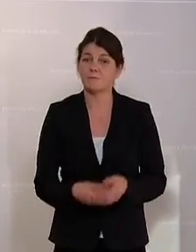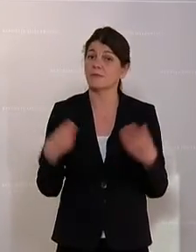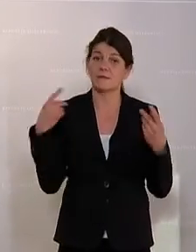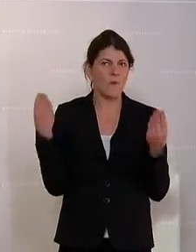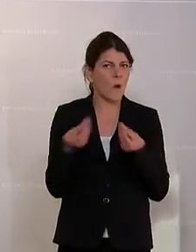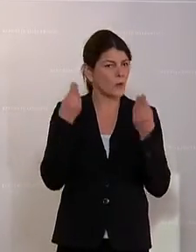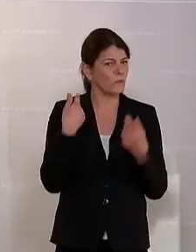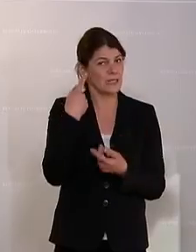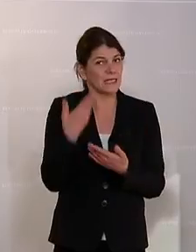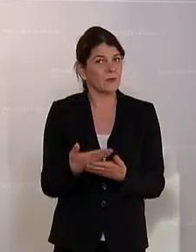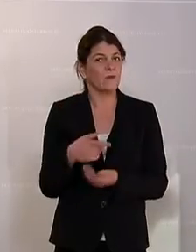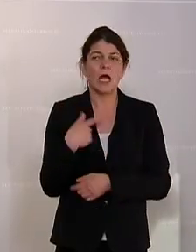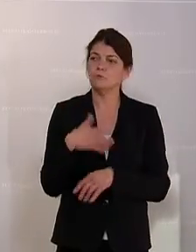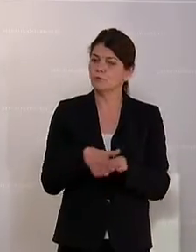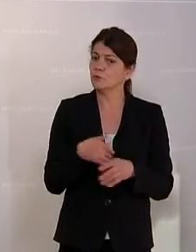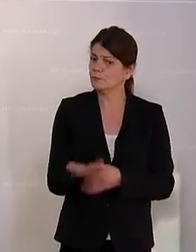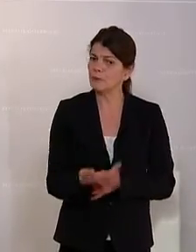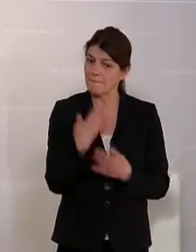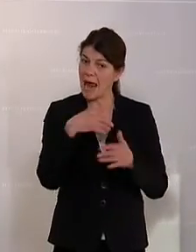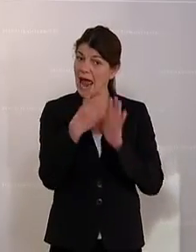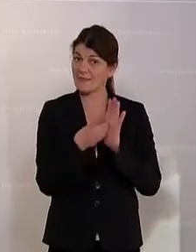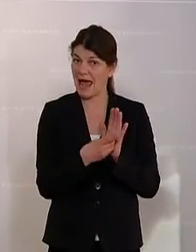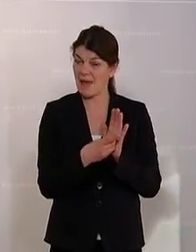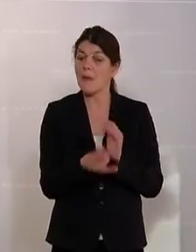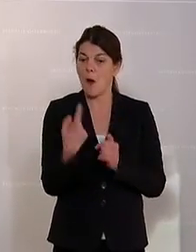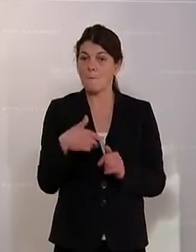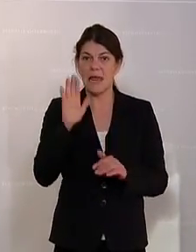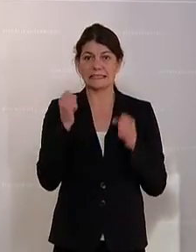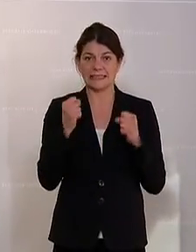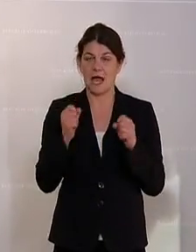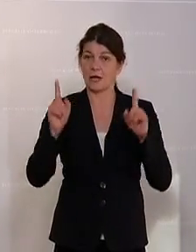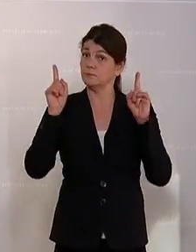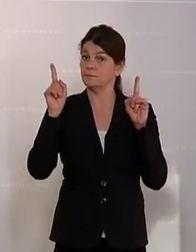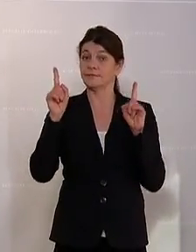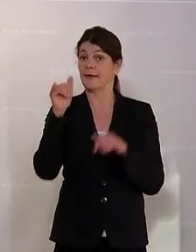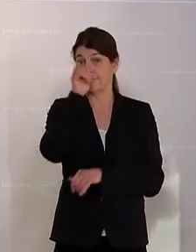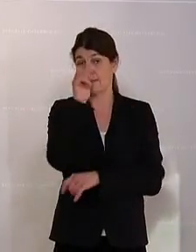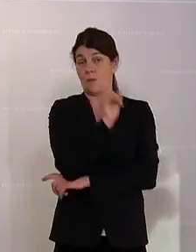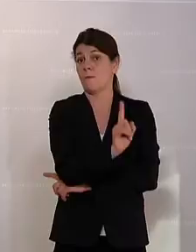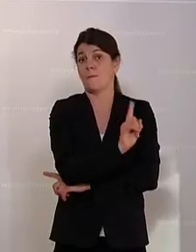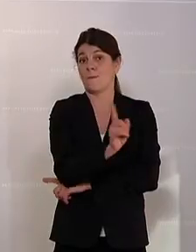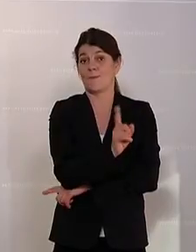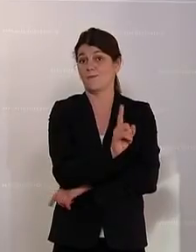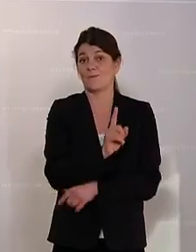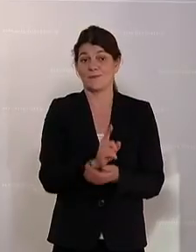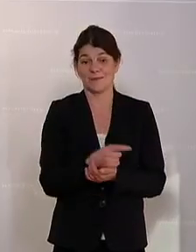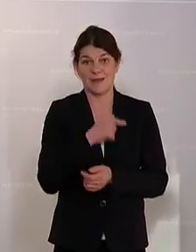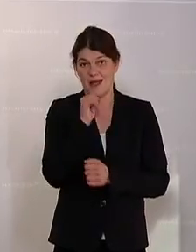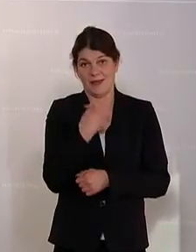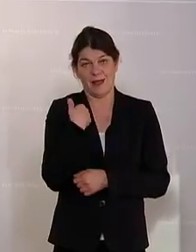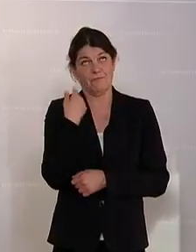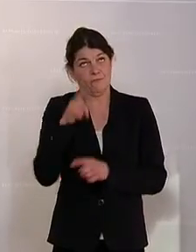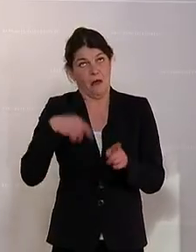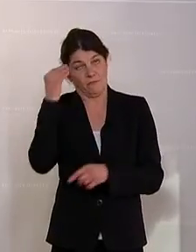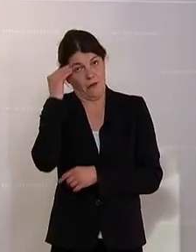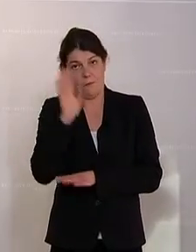glaube, dass damit suggeriert wird, dass das heißt, mehr Daten bedeutet mehr Sicherheit. Und das ist ein Trugschluss, den wir nicht aufsitzen dürfen.